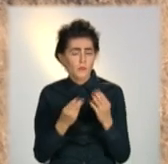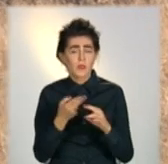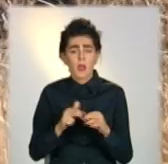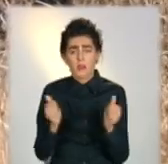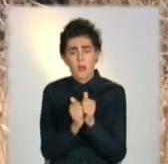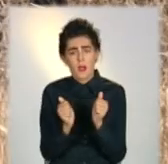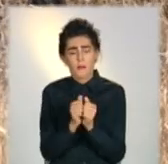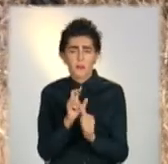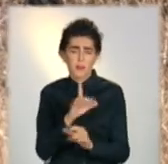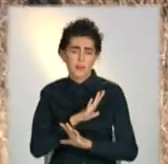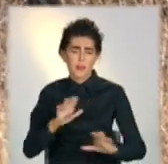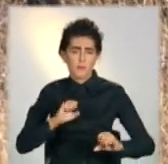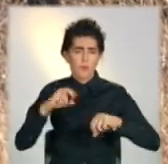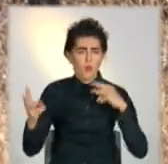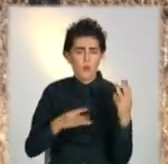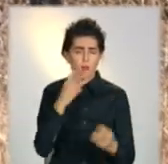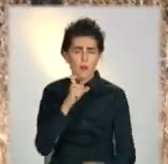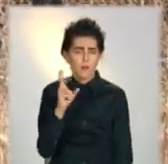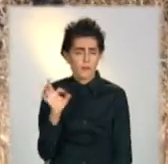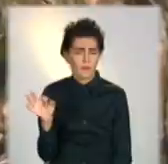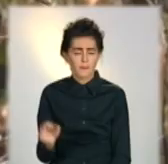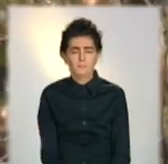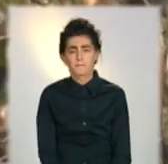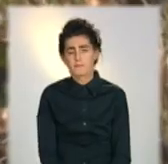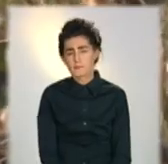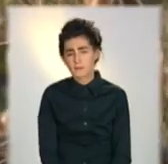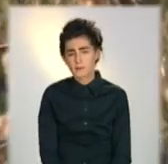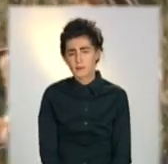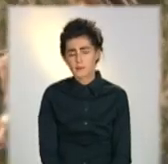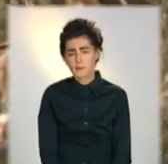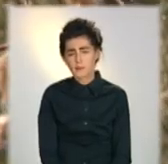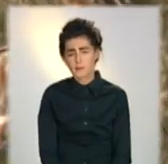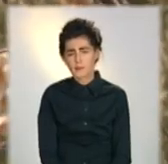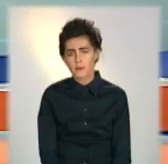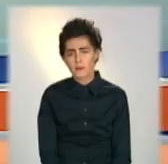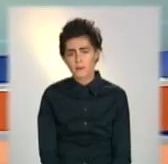не було б пожеж в екосистемах. Максим Кондратенко, Наталя Шарай, телеканал «Донбас».